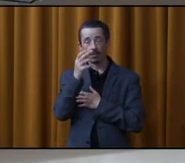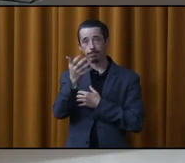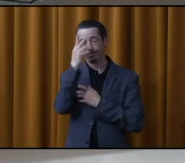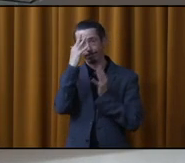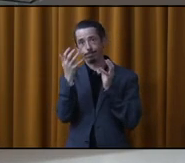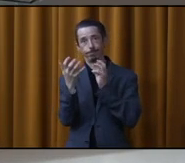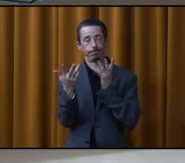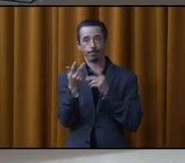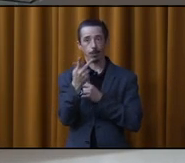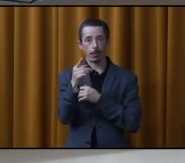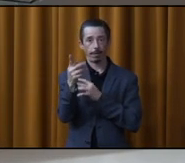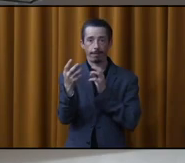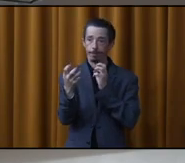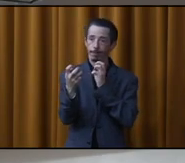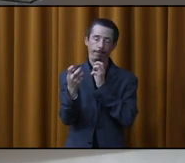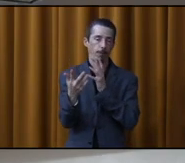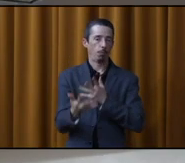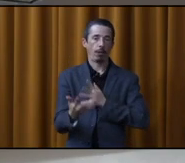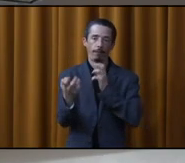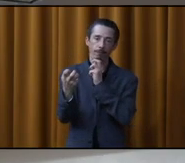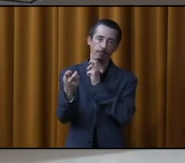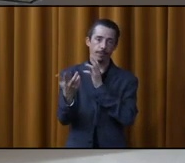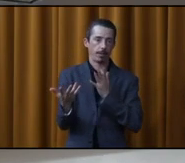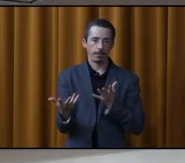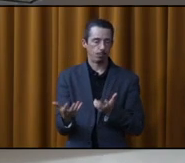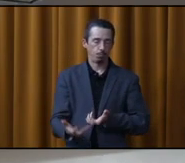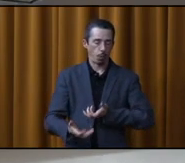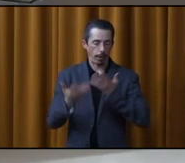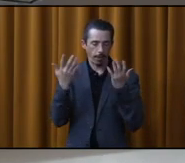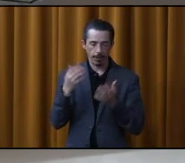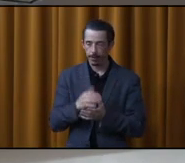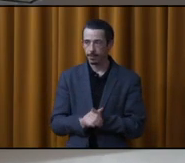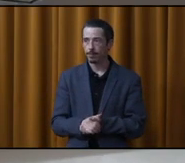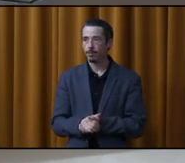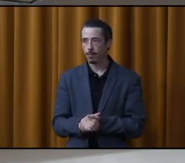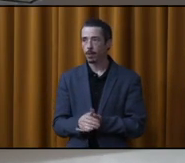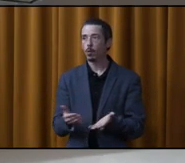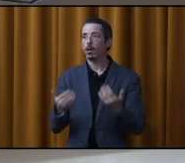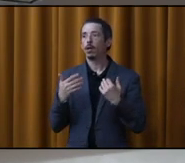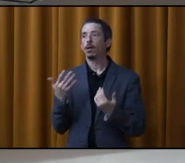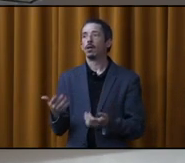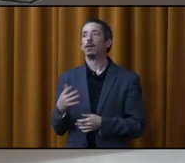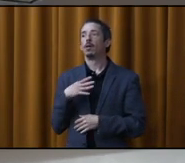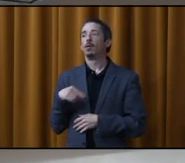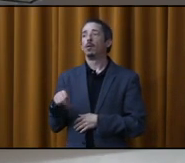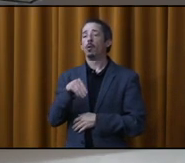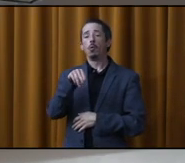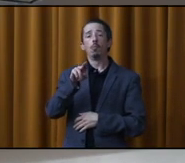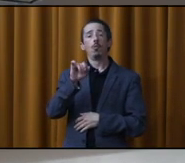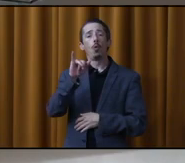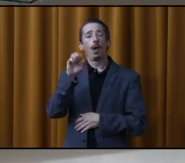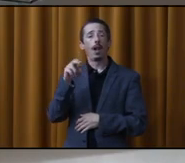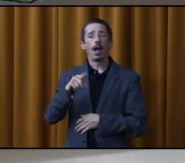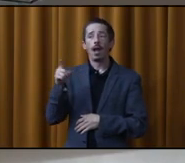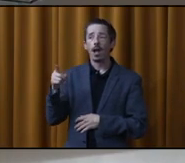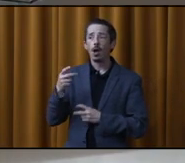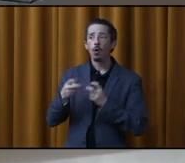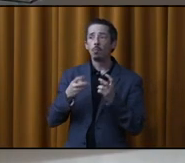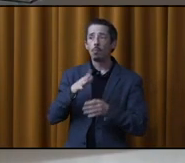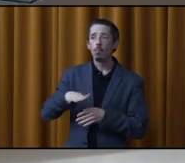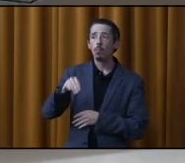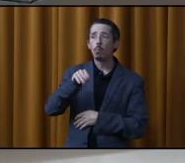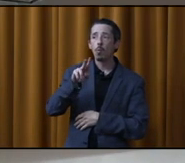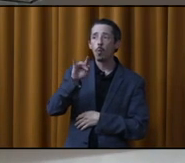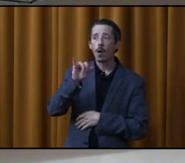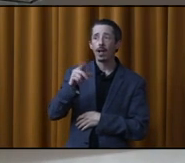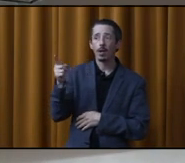direct. Il y en a 3 ou 4. C'est brûlé orange totale. Le fameux moulin, vous allez me dire, ce n pas vous, mais le moulin, je ne sais pas ce qu